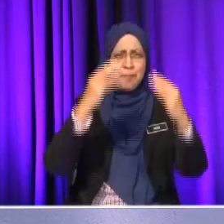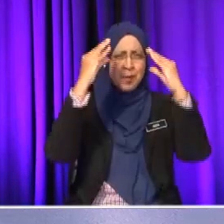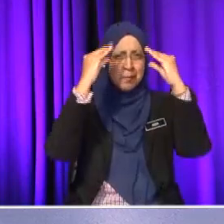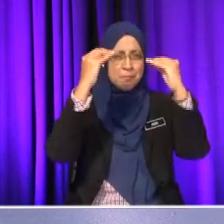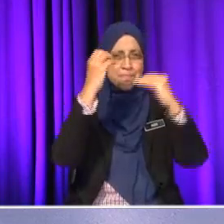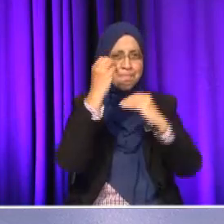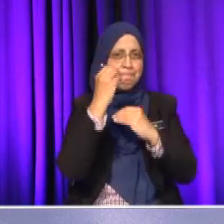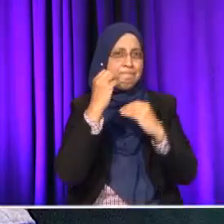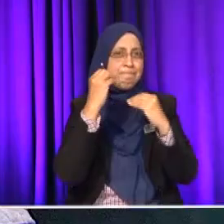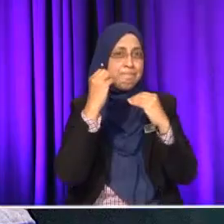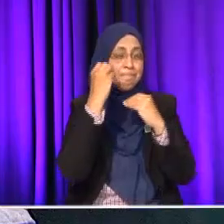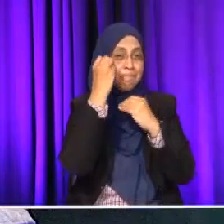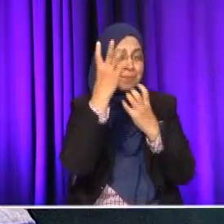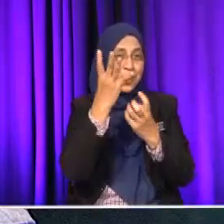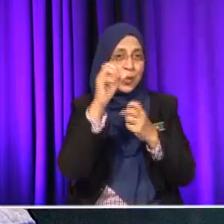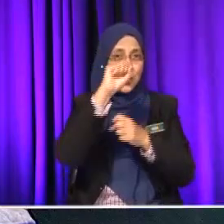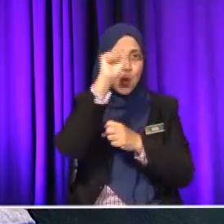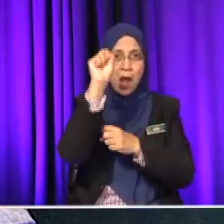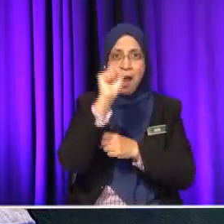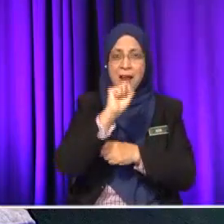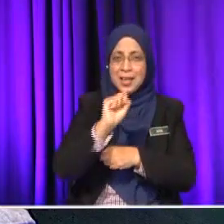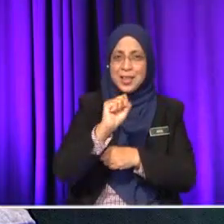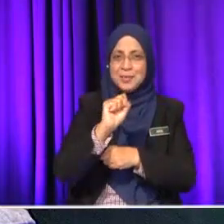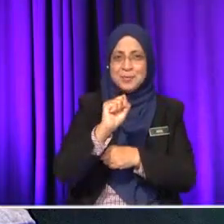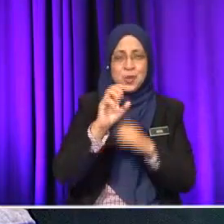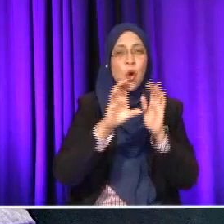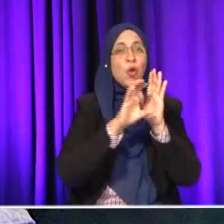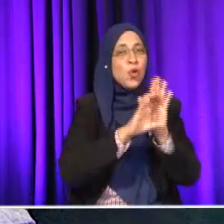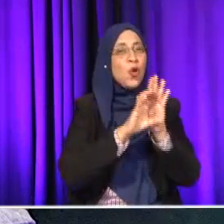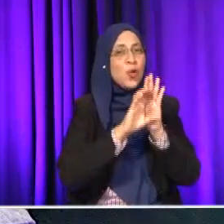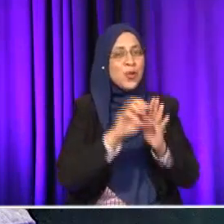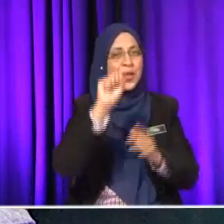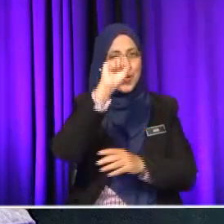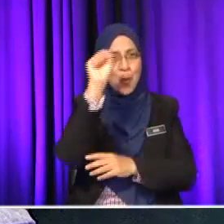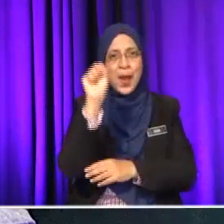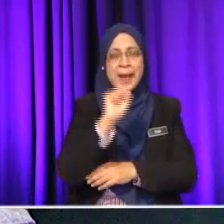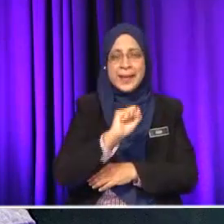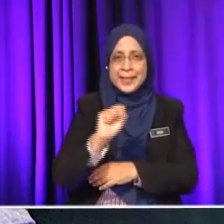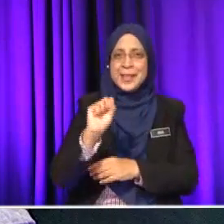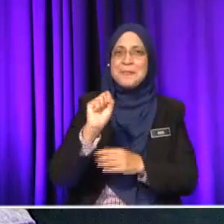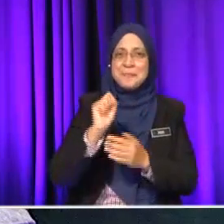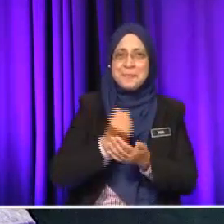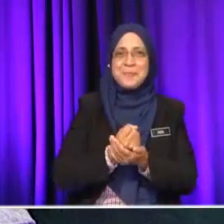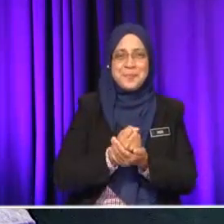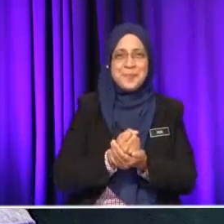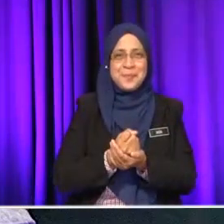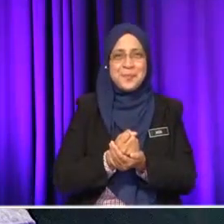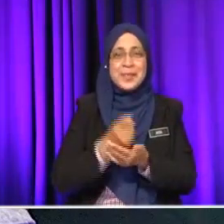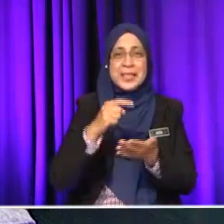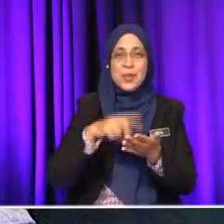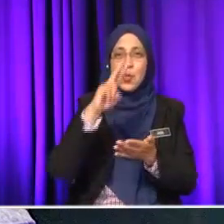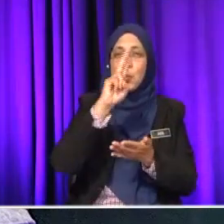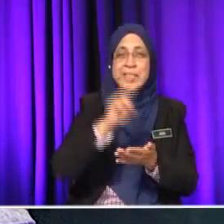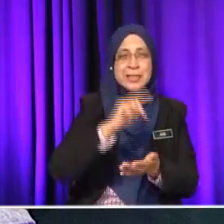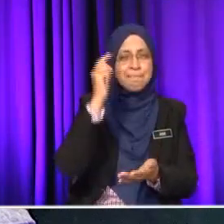soalan ni Encik Gu? Oh ada, tapi bukan contoh soalan yang betul. Ini contoh je. bukan yang betul. Tapi pentingnya ini adalah uji